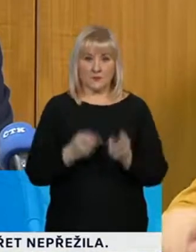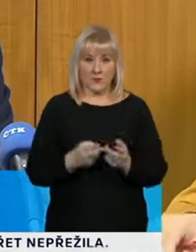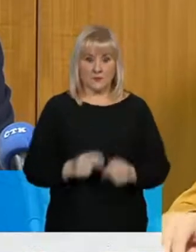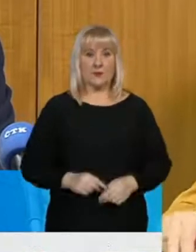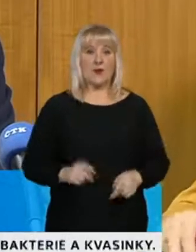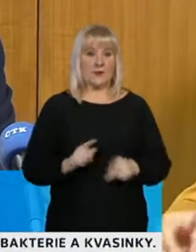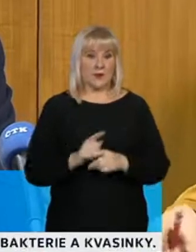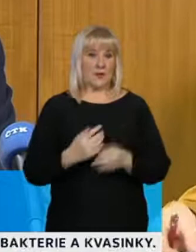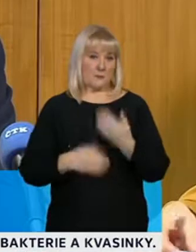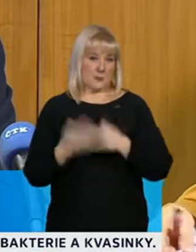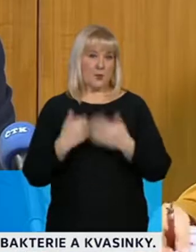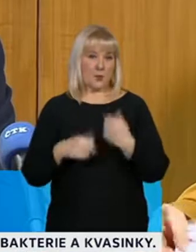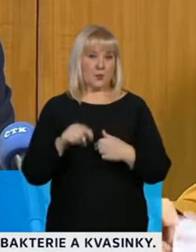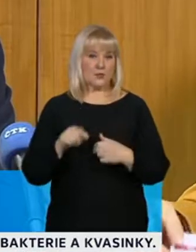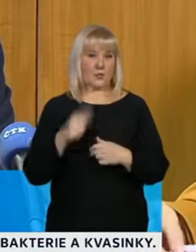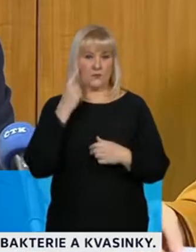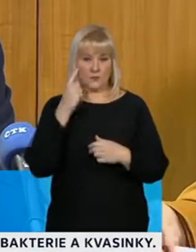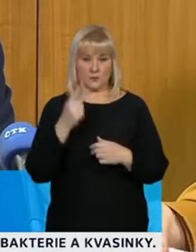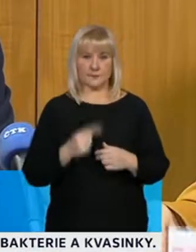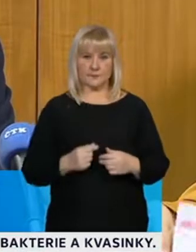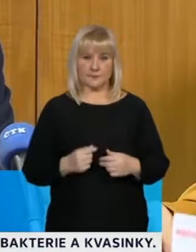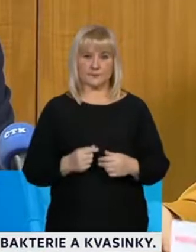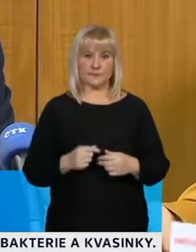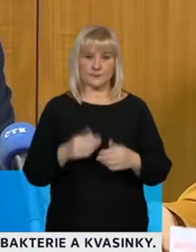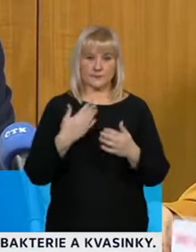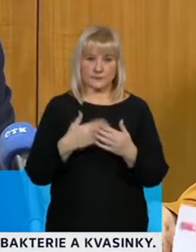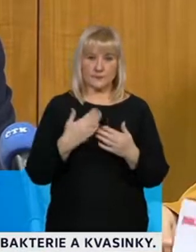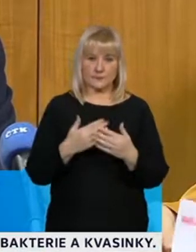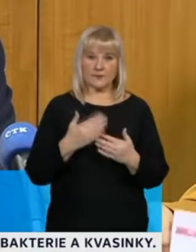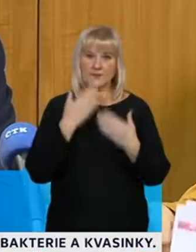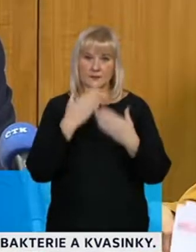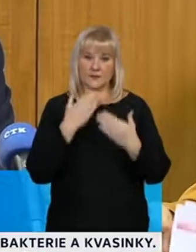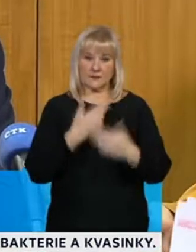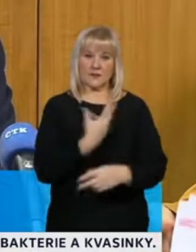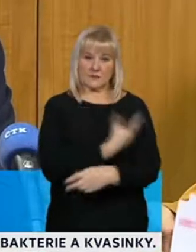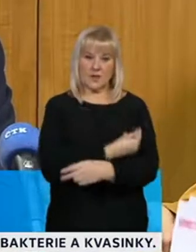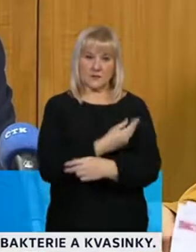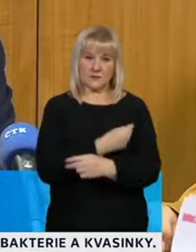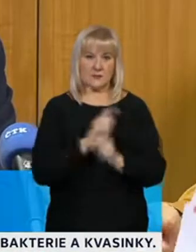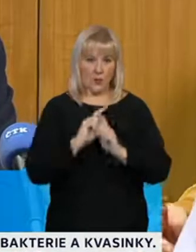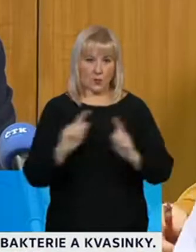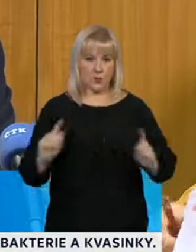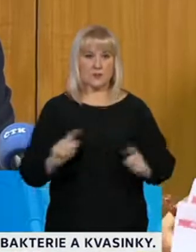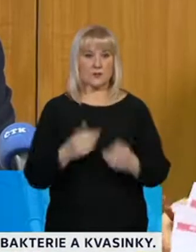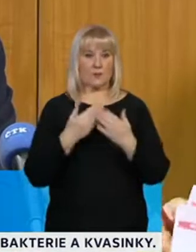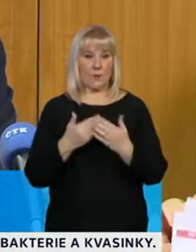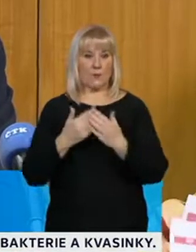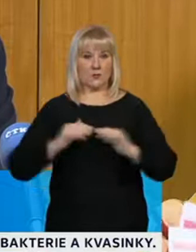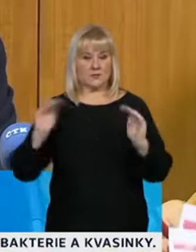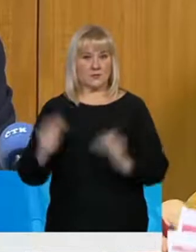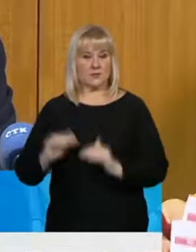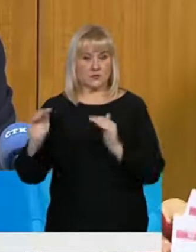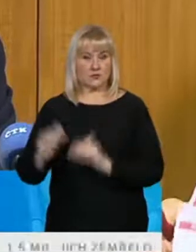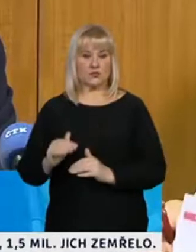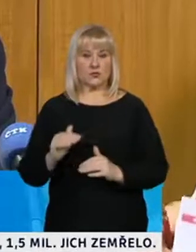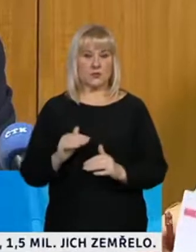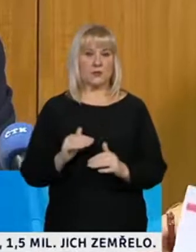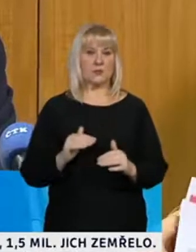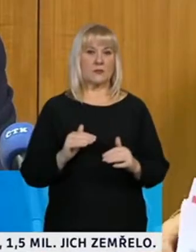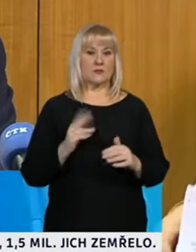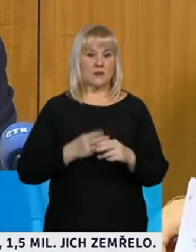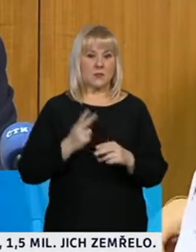minulosti, a to si prosím uvědomně, to byly právě vakcinace, které pomohly ke snižení v řadě případů dokonce k